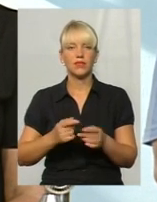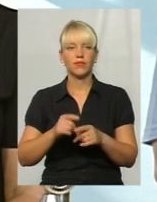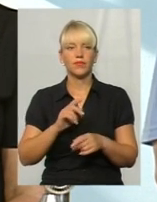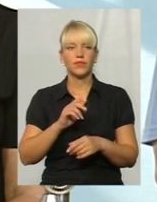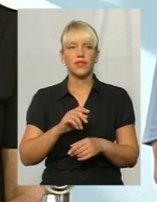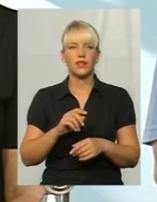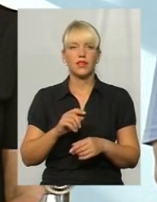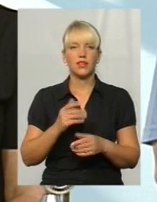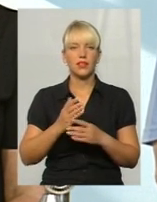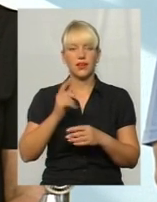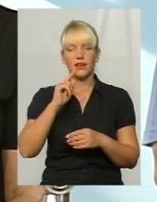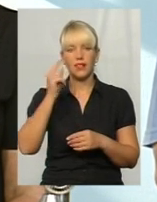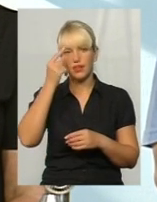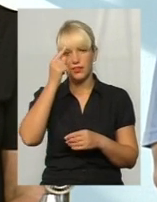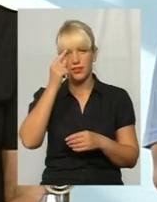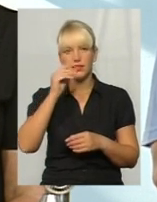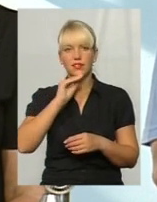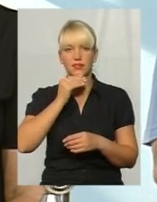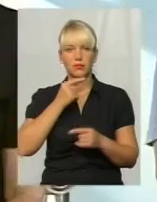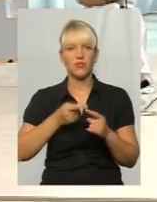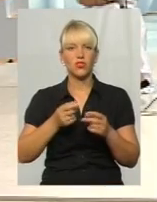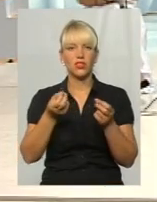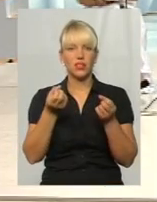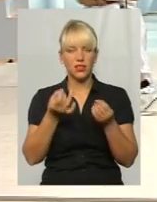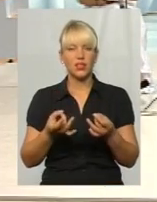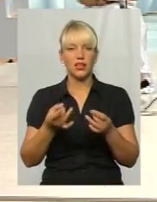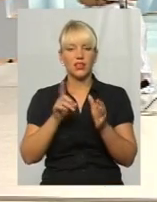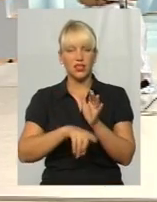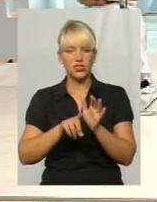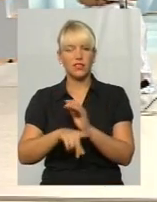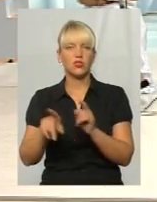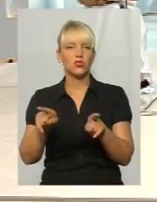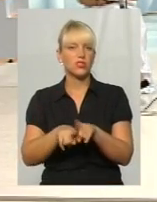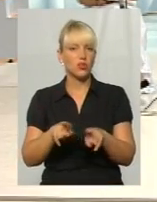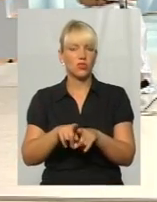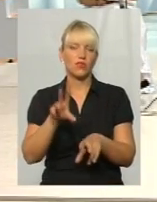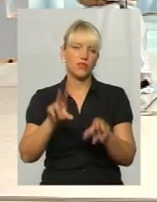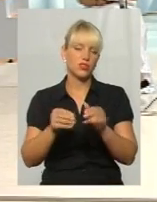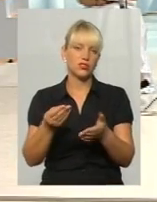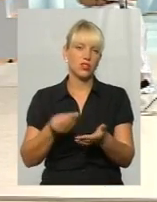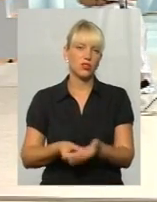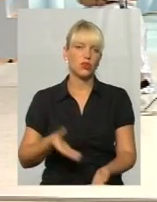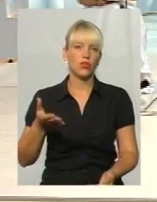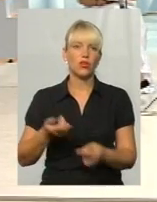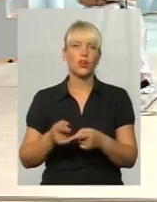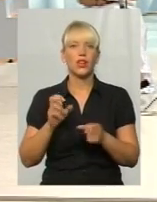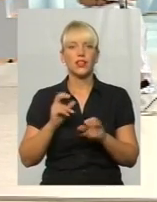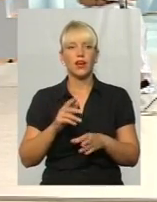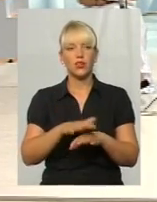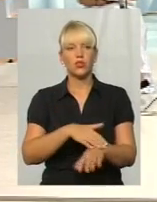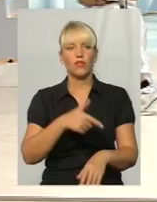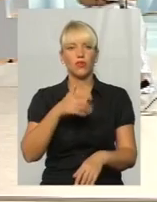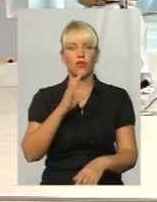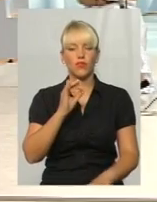індійське, єгипетське виробництво, дешевше, але все одно то є дорого. Скажіть, будь ласка, а як довго вірус гепатиту, це може